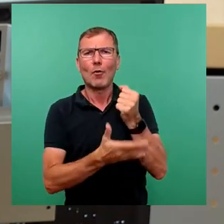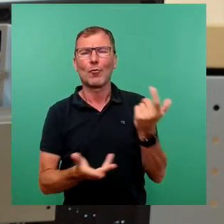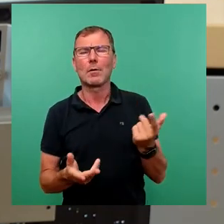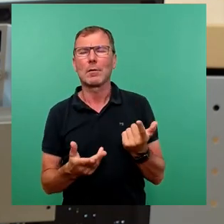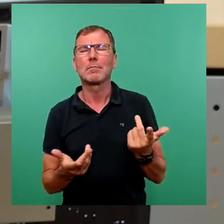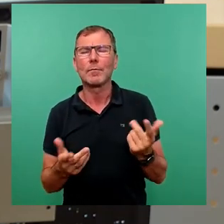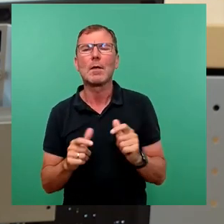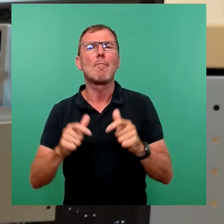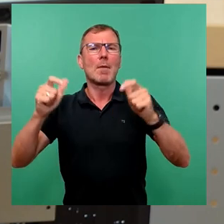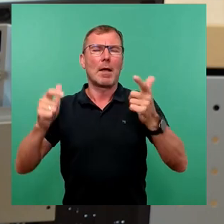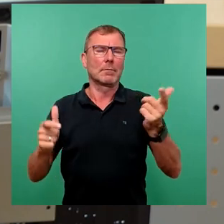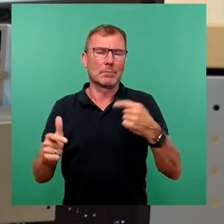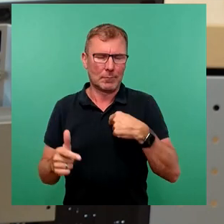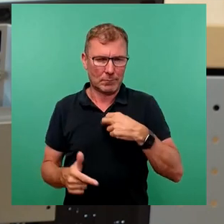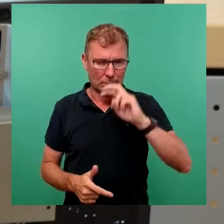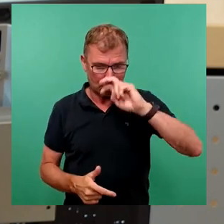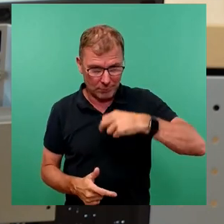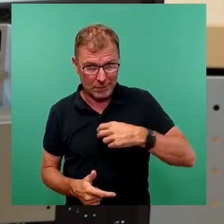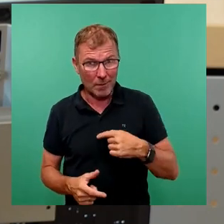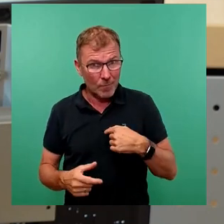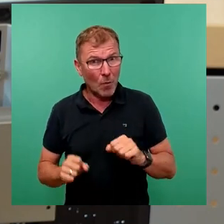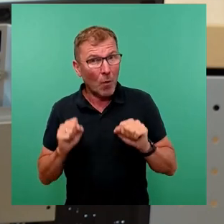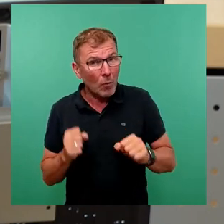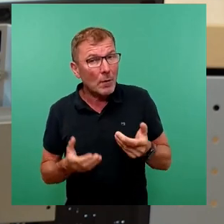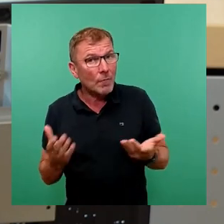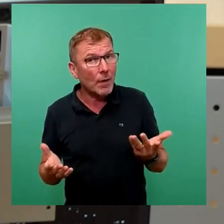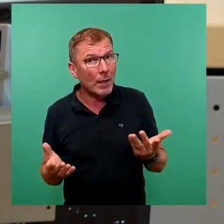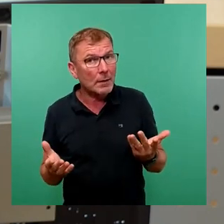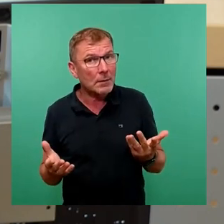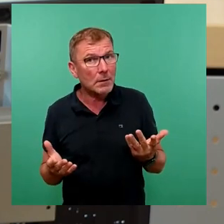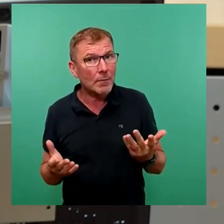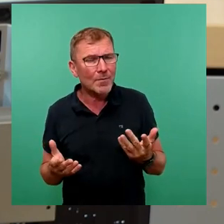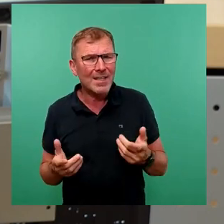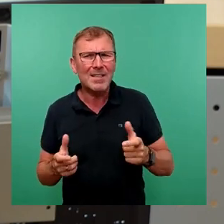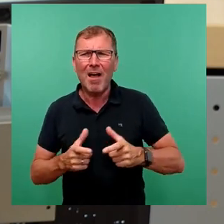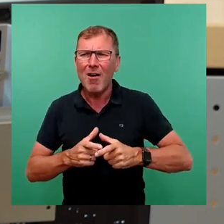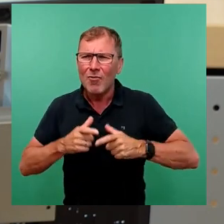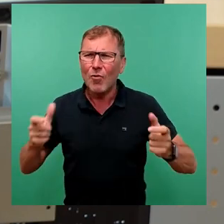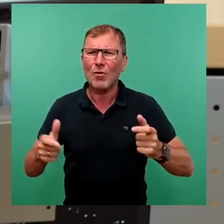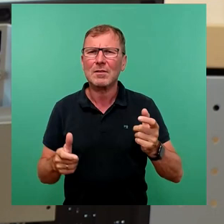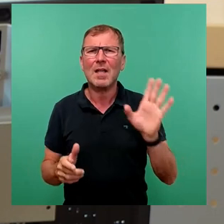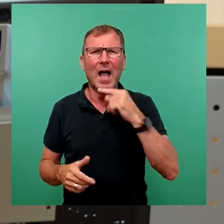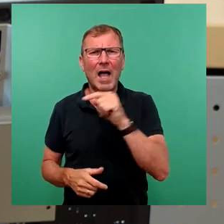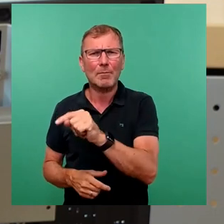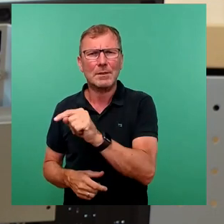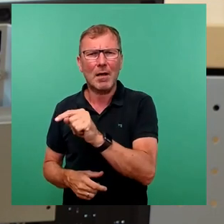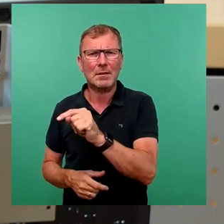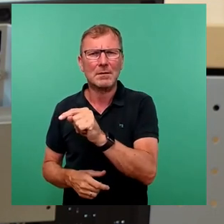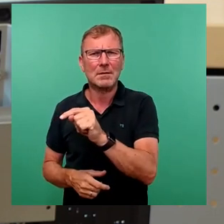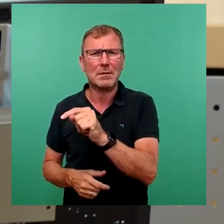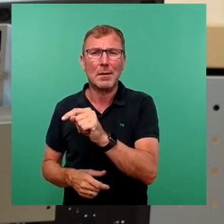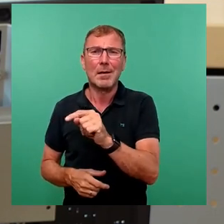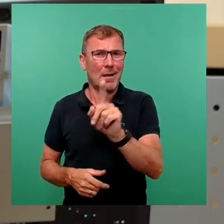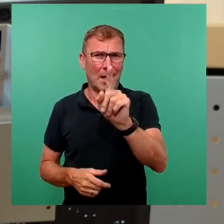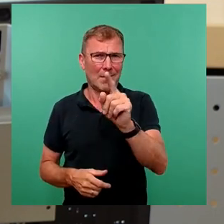Wir müssen uns fragen, können wir vielleicht die Zeit dieser vermeintlichen Absagen, auch jetzt Nutzen zur Rückbesinnung,